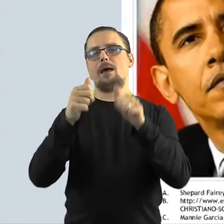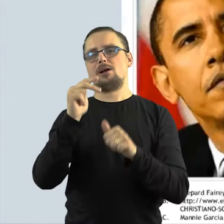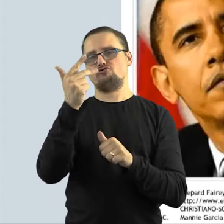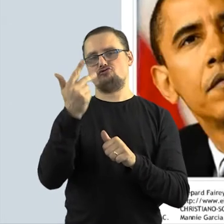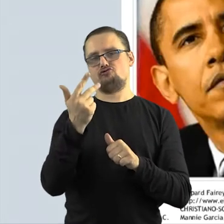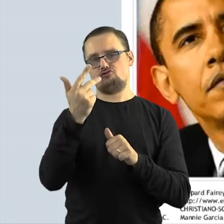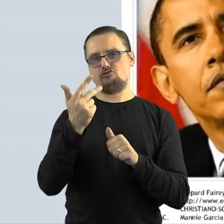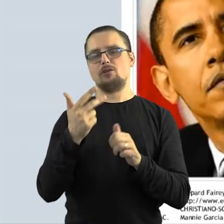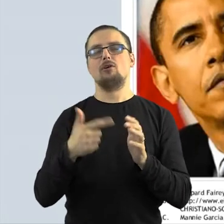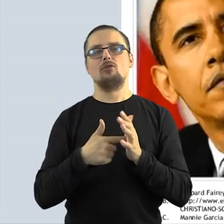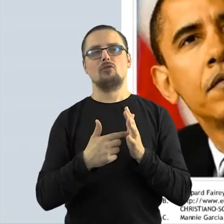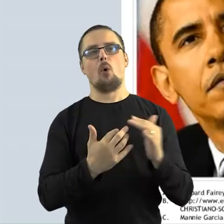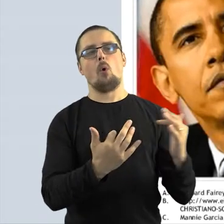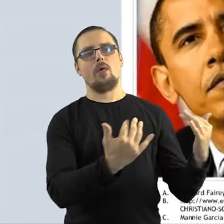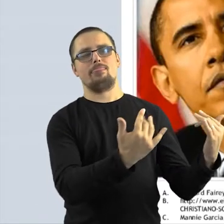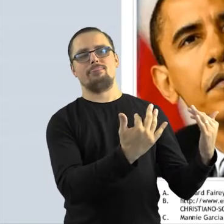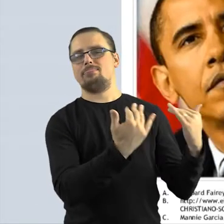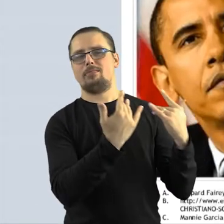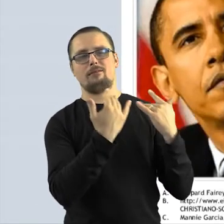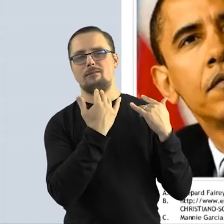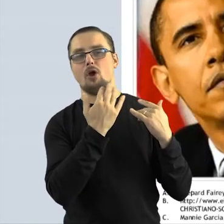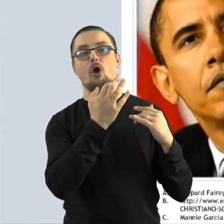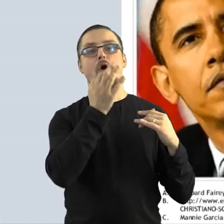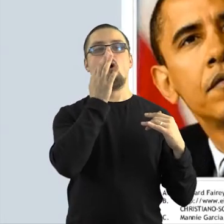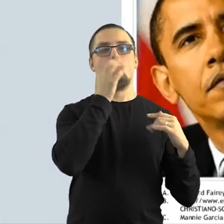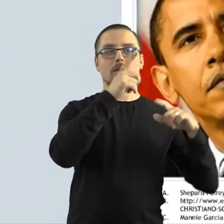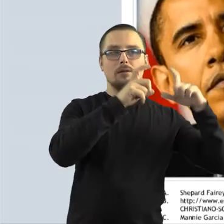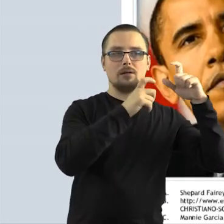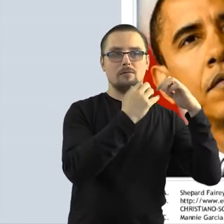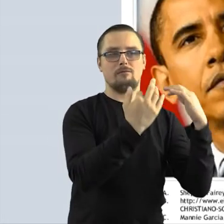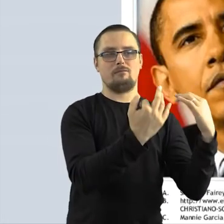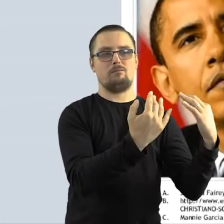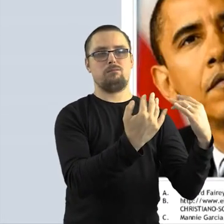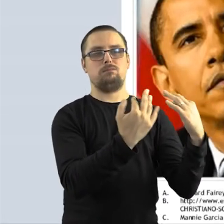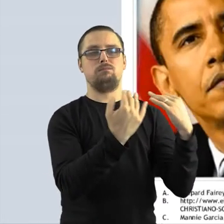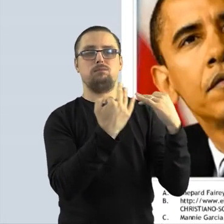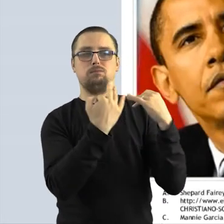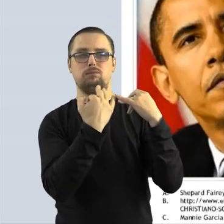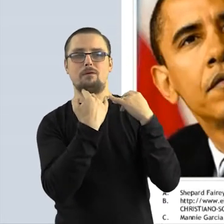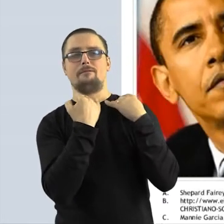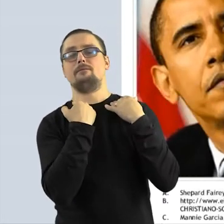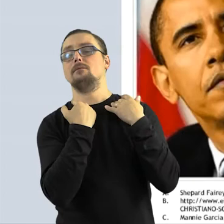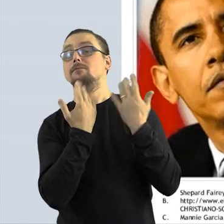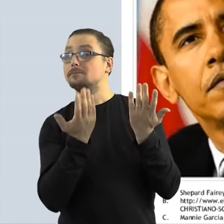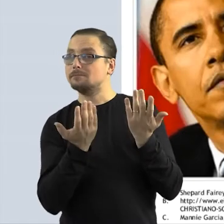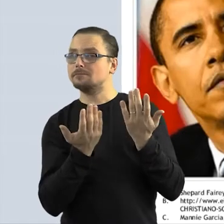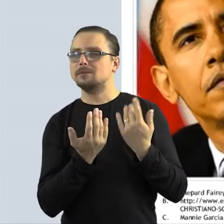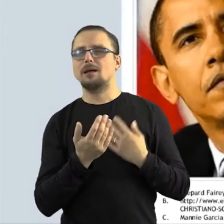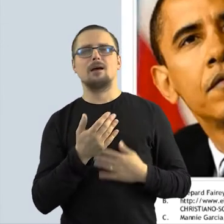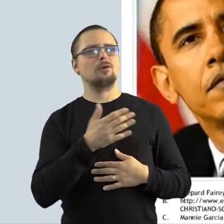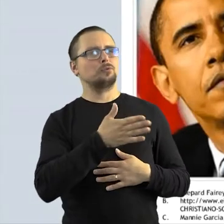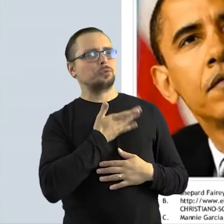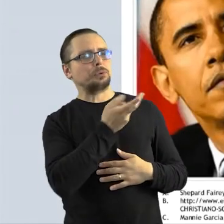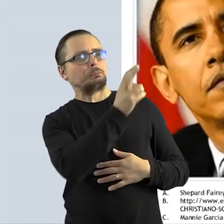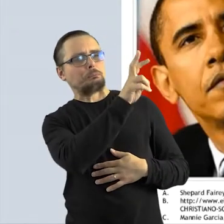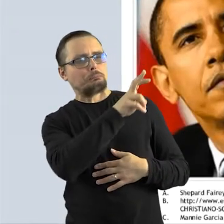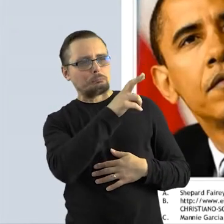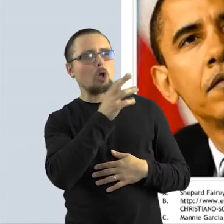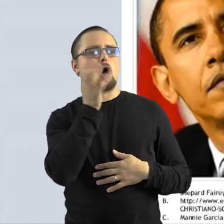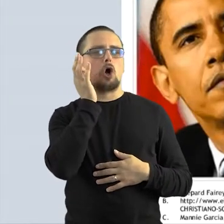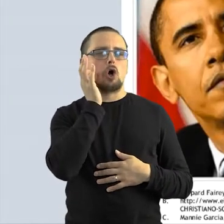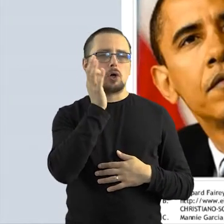inspirowanym, który powstał po prostu na kanwie inspiracji, pewnego wrażenia, pewnego